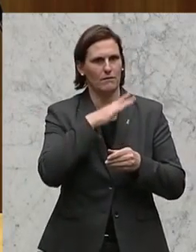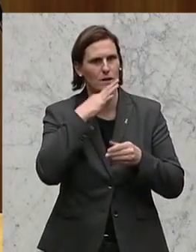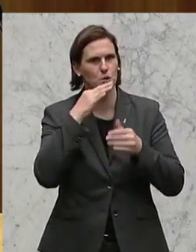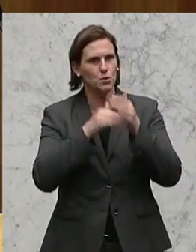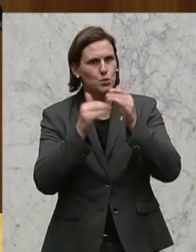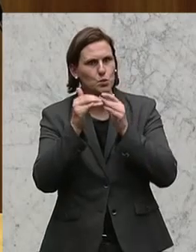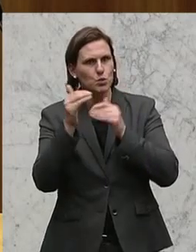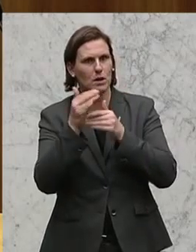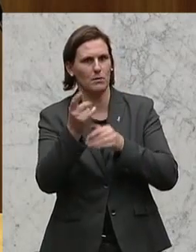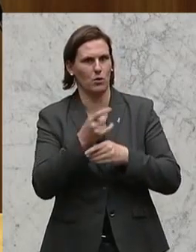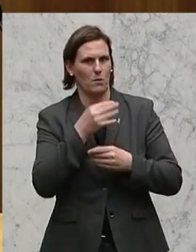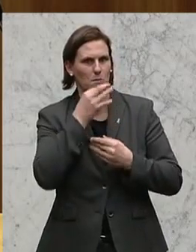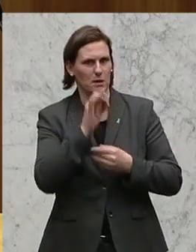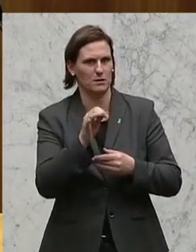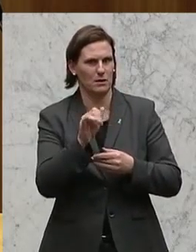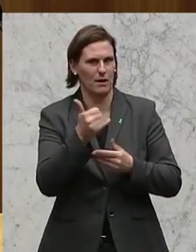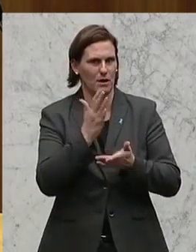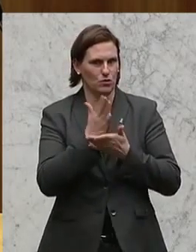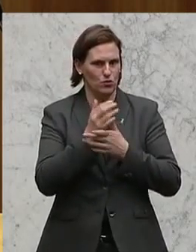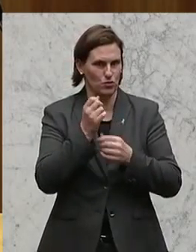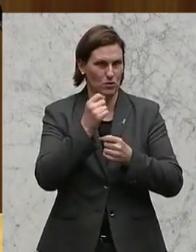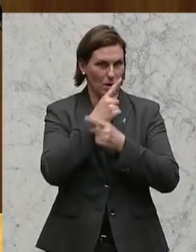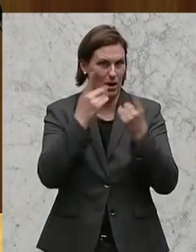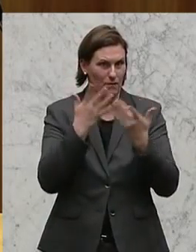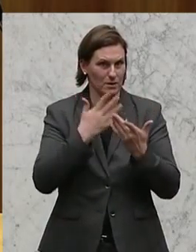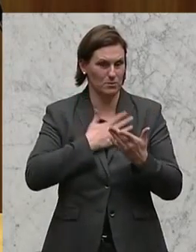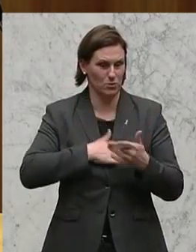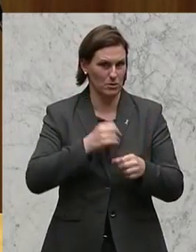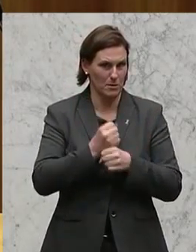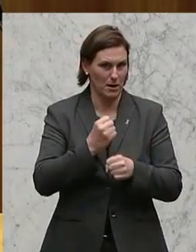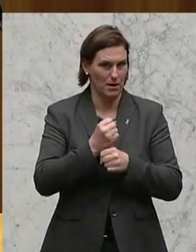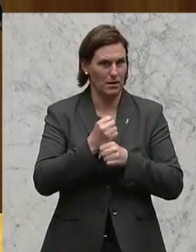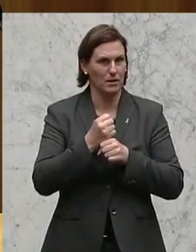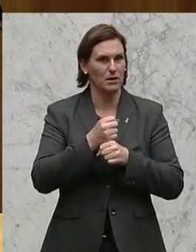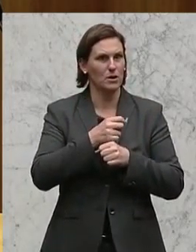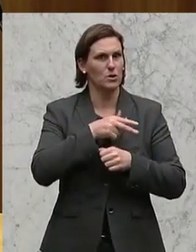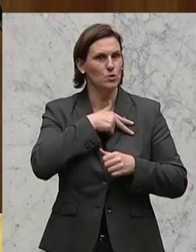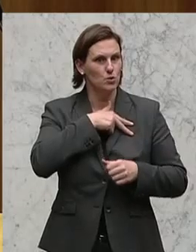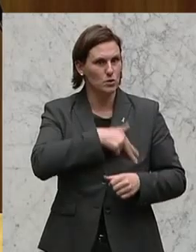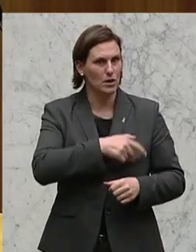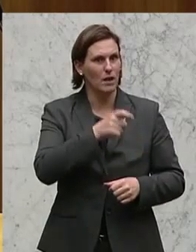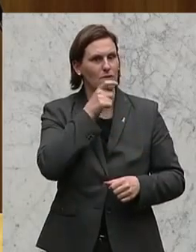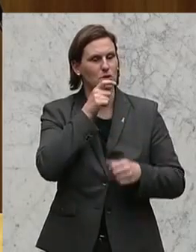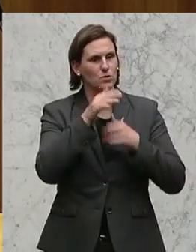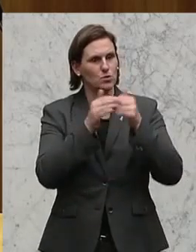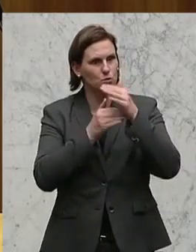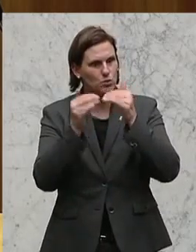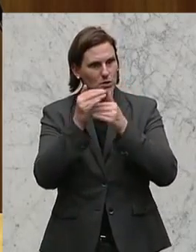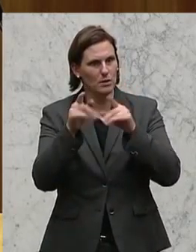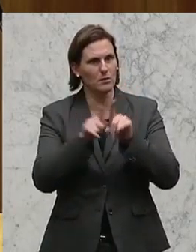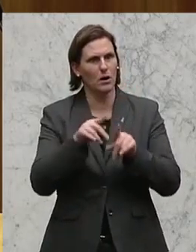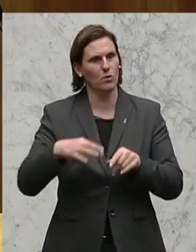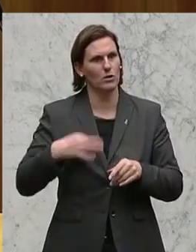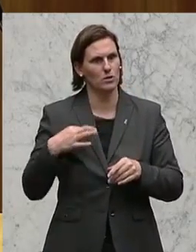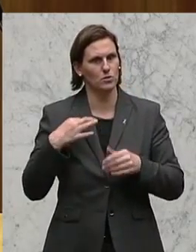deutlich besser. Weil eins muss man schon festhalten, und das möchte ich auch ausdrücklich tun, sowohl das Sozialversicherungssystem als auch das Gesundheitssystem